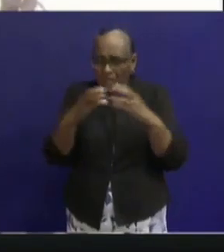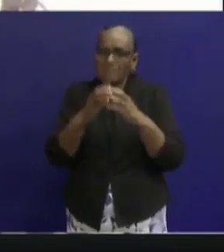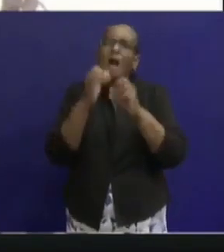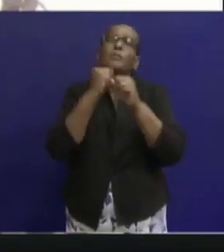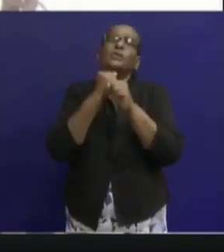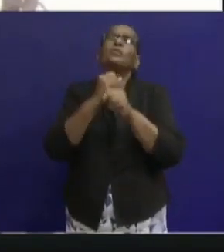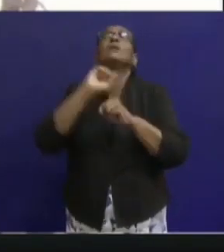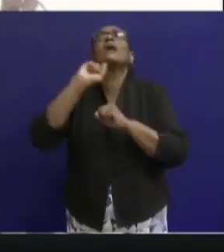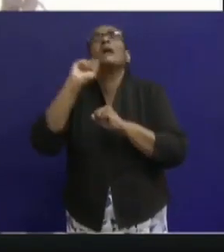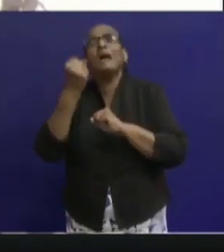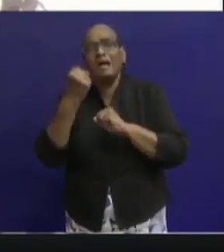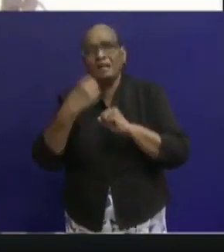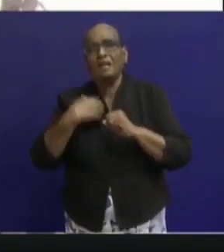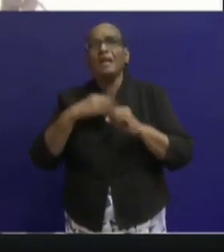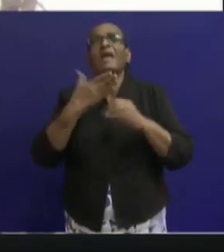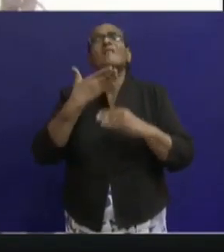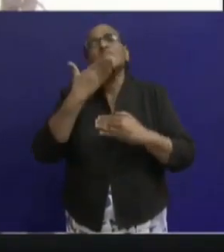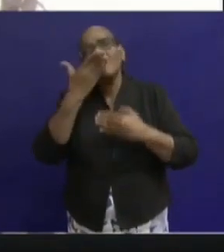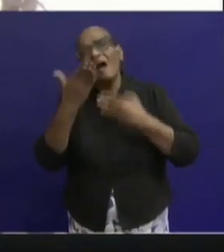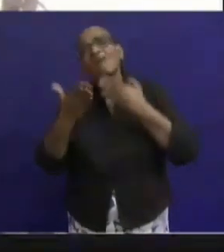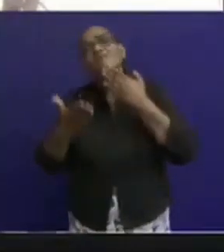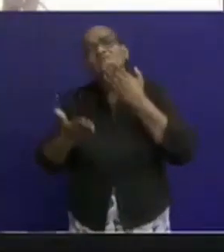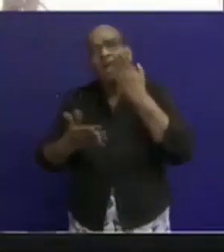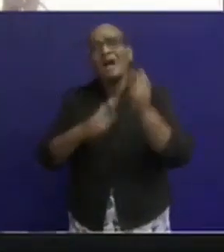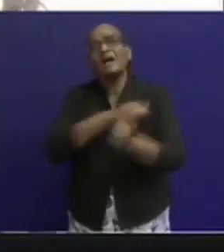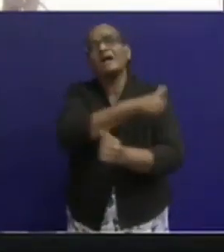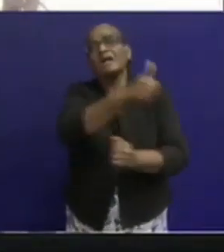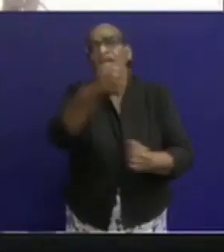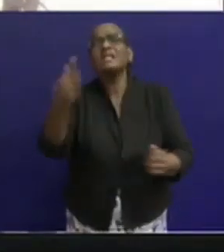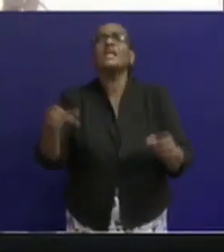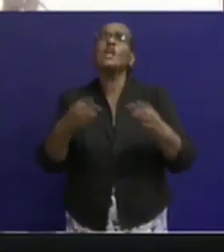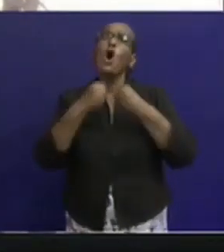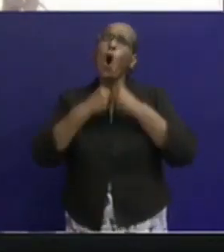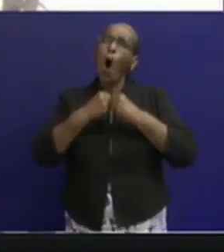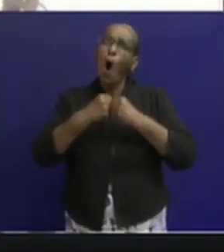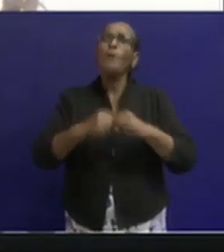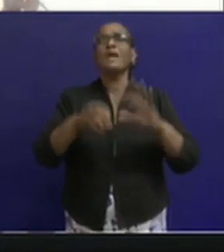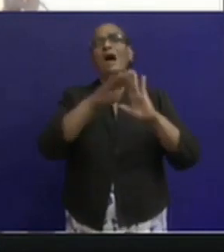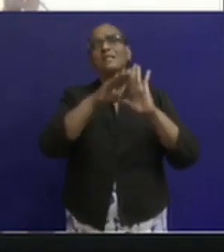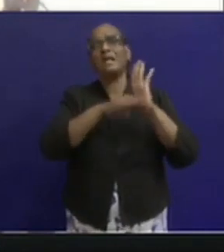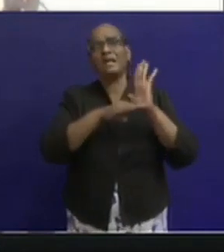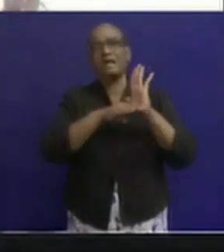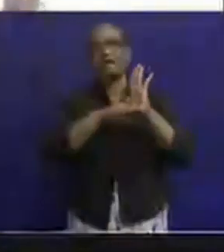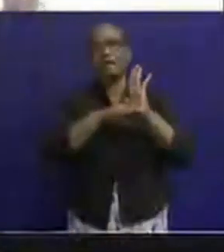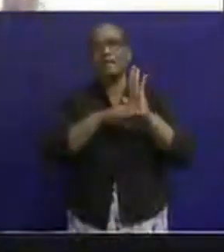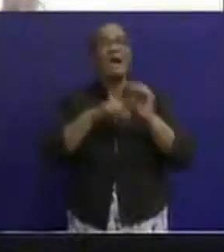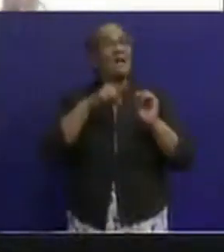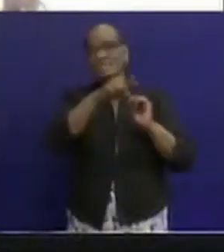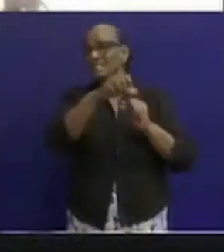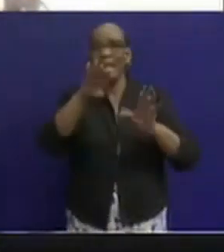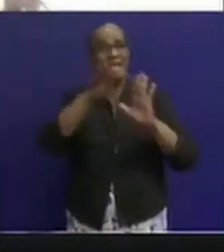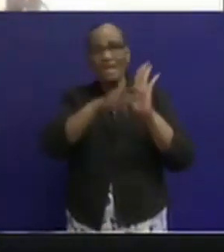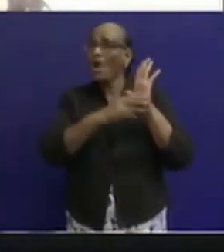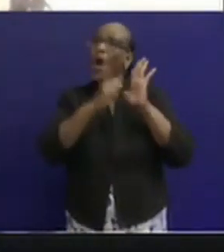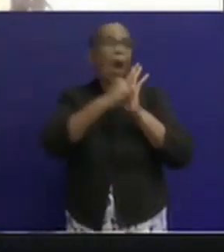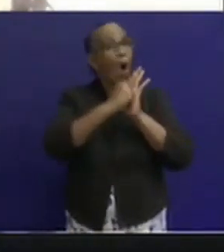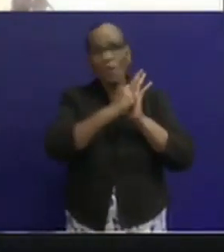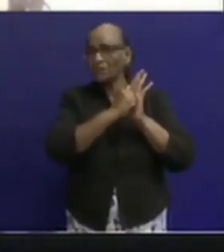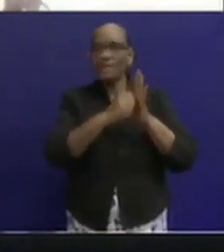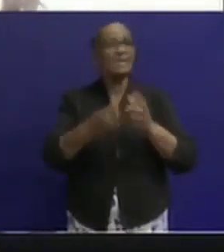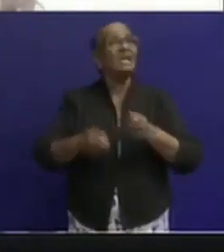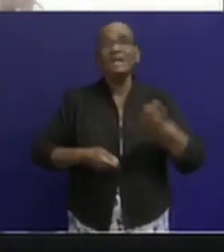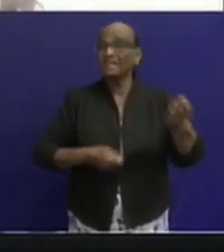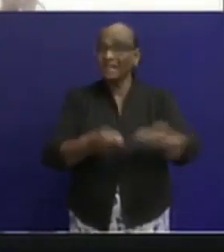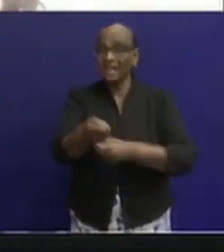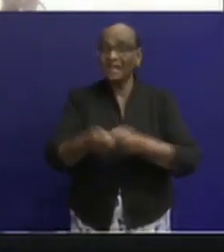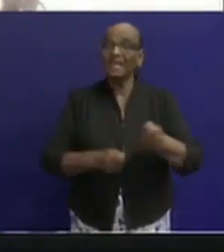Ik blijf een beroep doen op u allen om u te houden aan de regels. Als u dat niet doet, gaat de regering